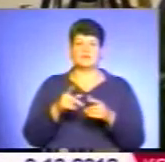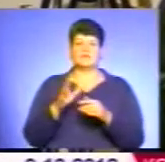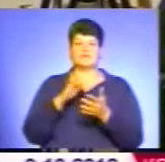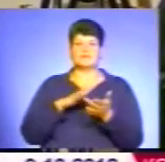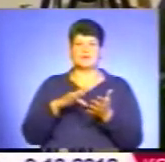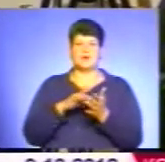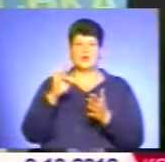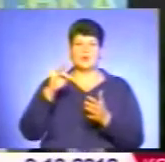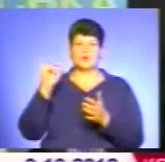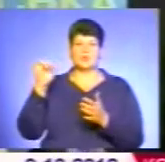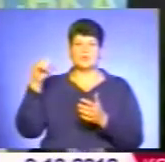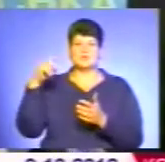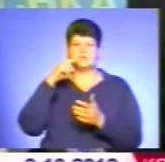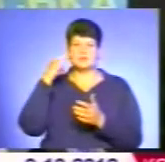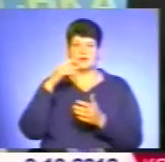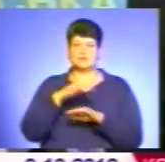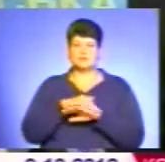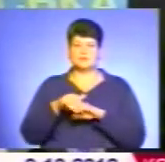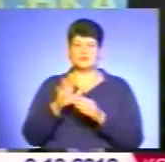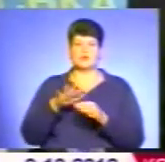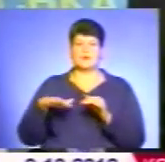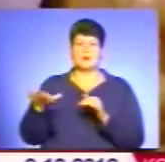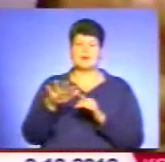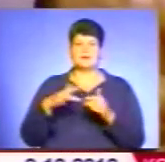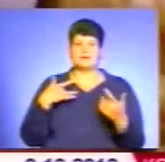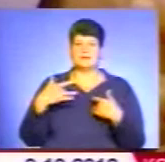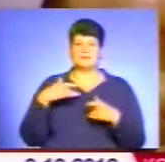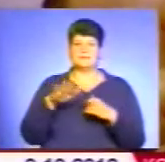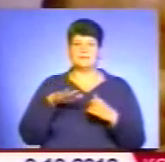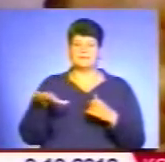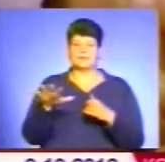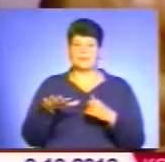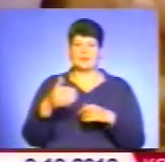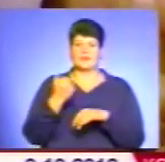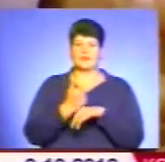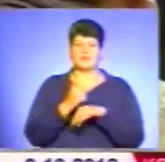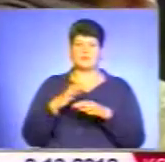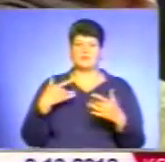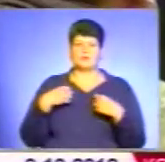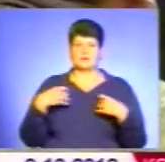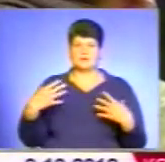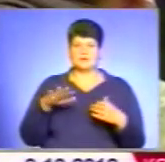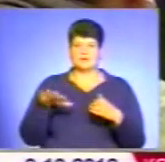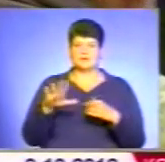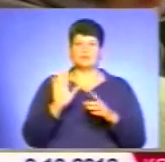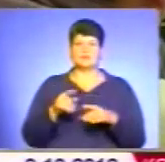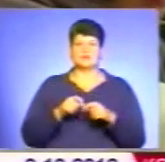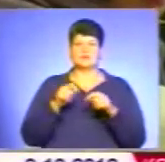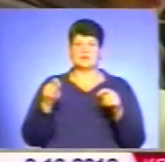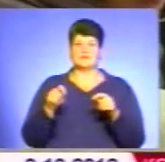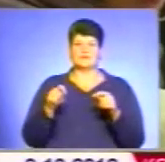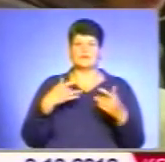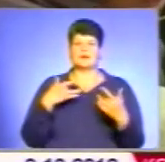театрального Майдану. Якщо погода сприятиме, урочистості розпочнуться на головній площі міста. Ні, відкриття пройде у